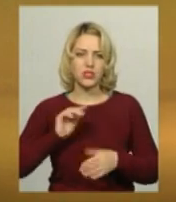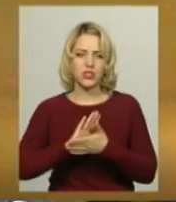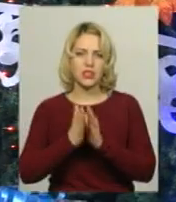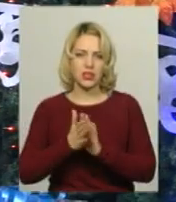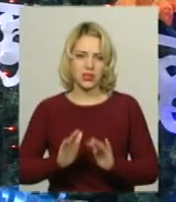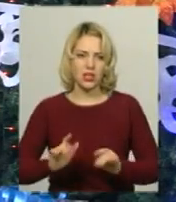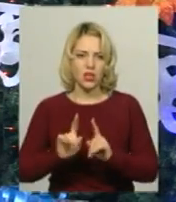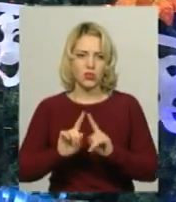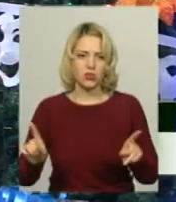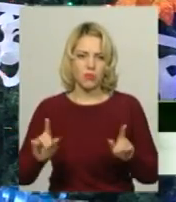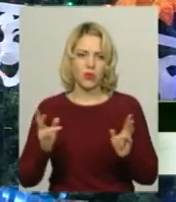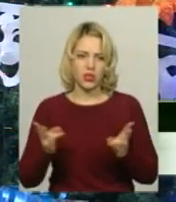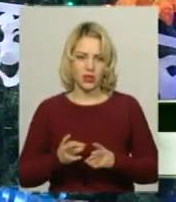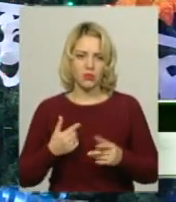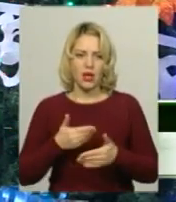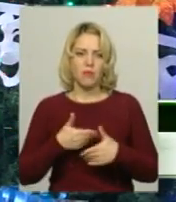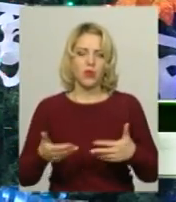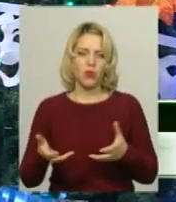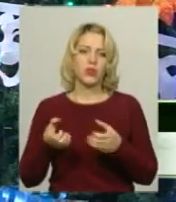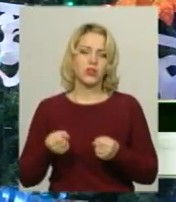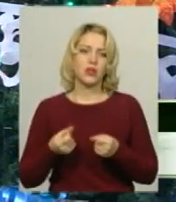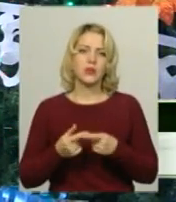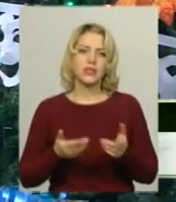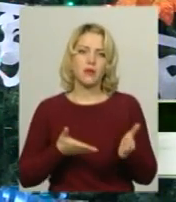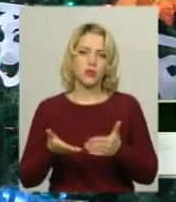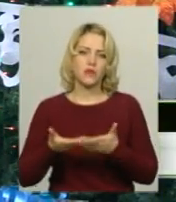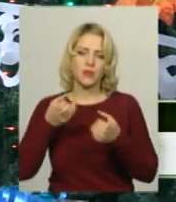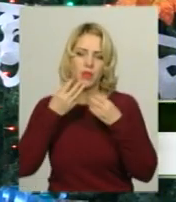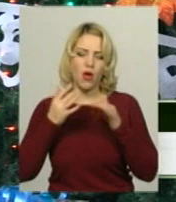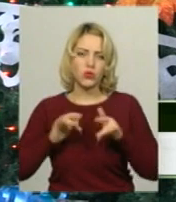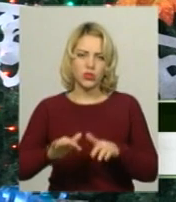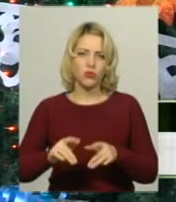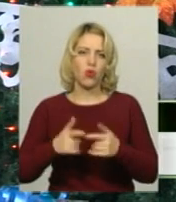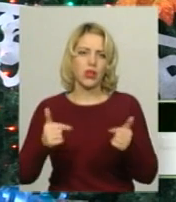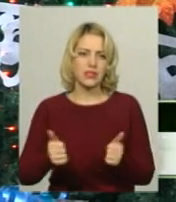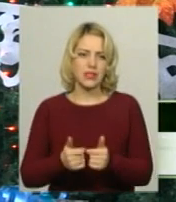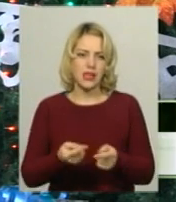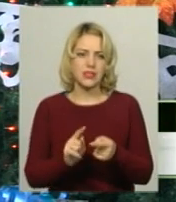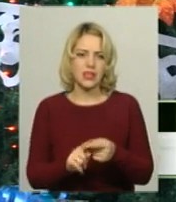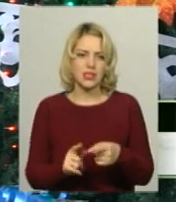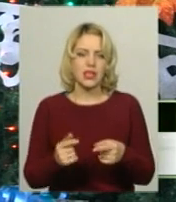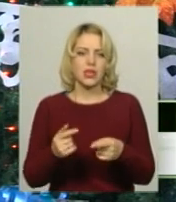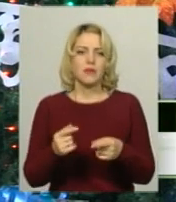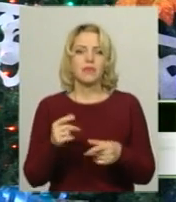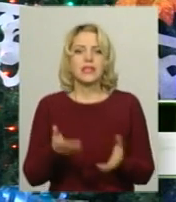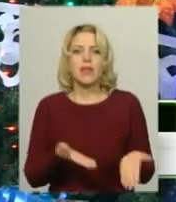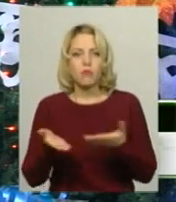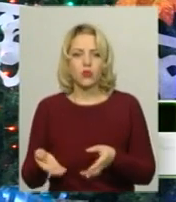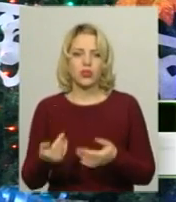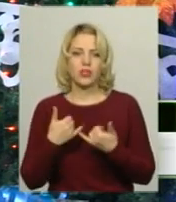потребами. Ми отримали запрошення від благодійної організації, і для нас таке запрошення, зазвичай,